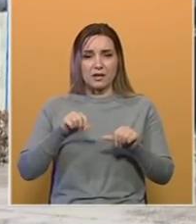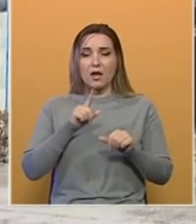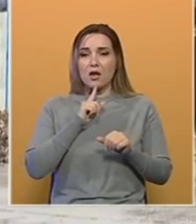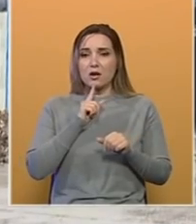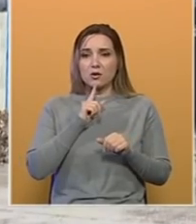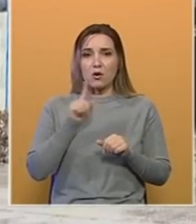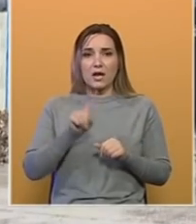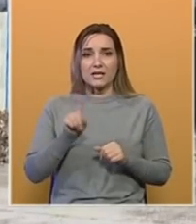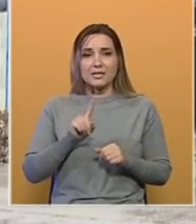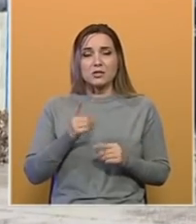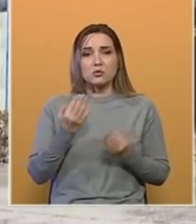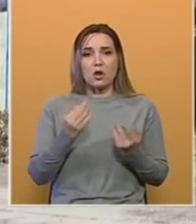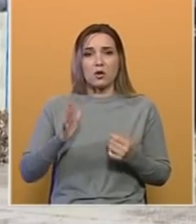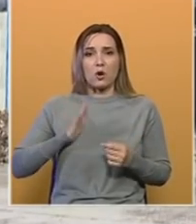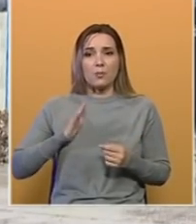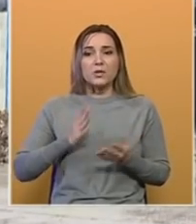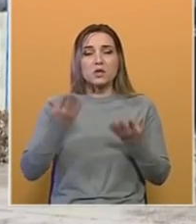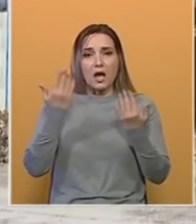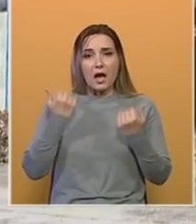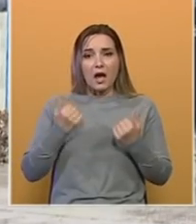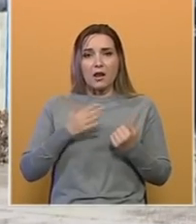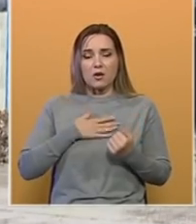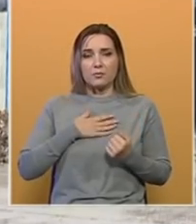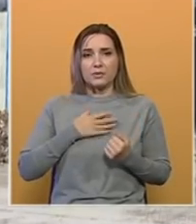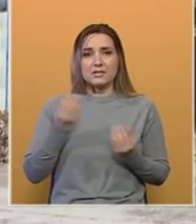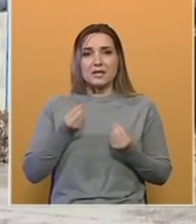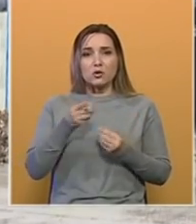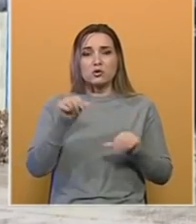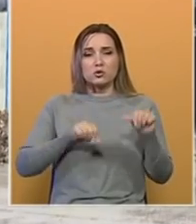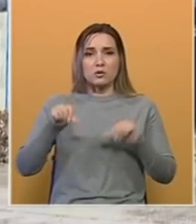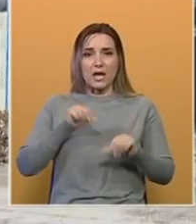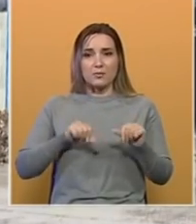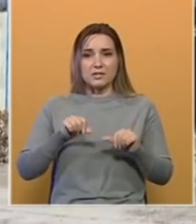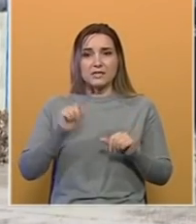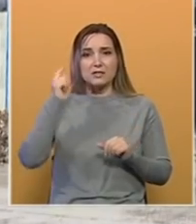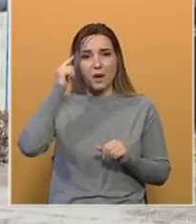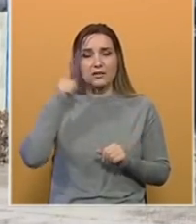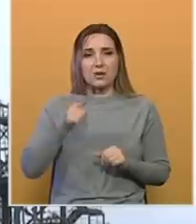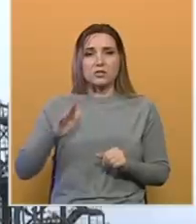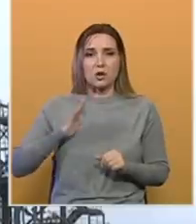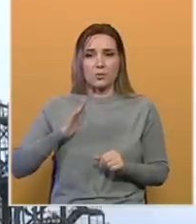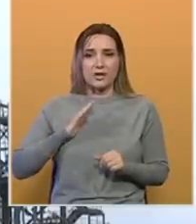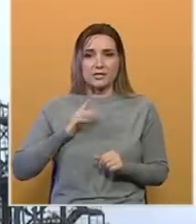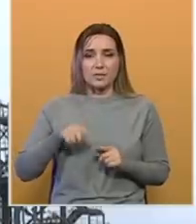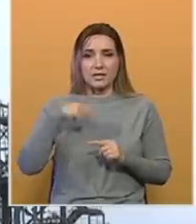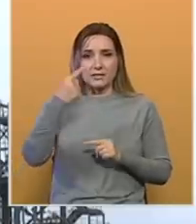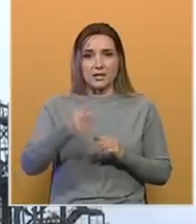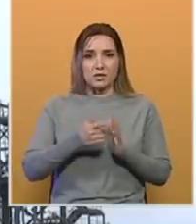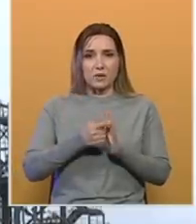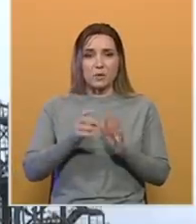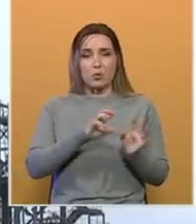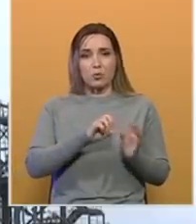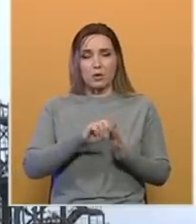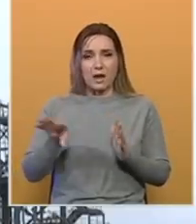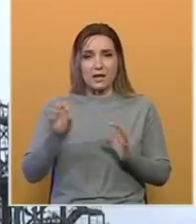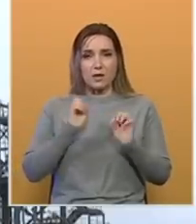nisu toliko opasne ali bog, na to što su hemijski, shvatre i s opasnim otpadom. Sljedeća faza uklanjanja